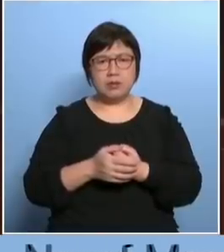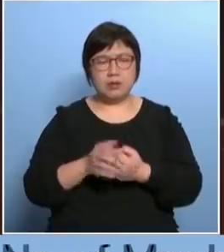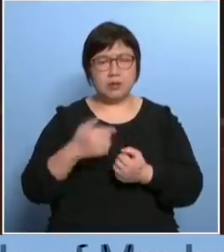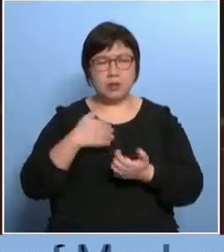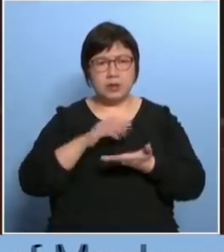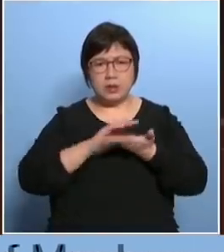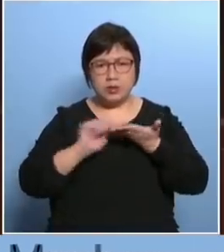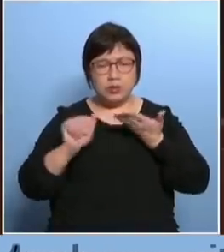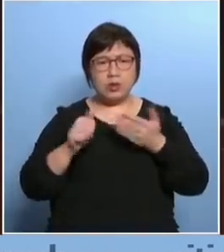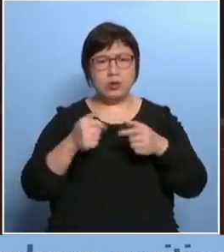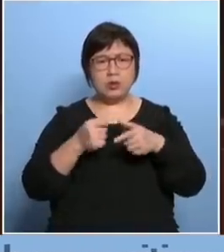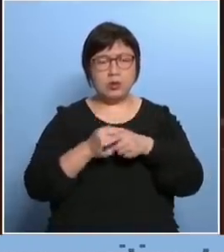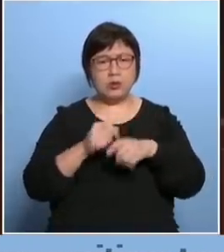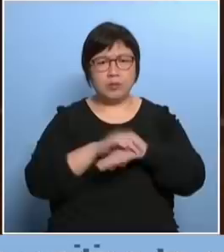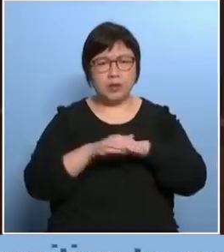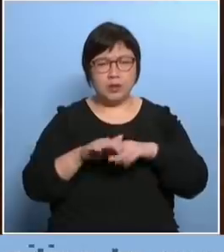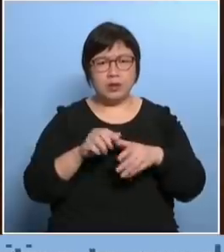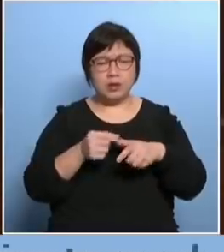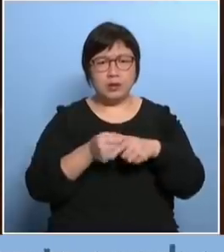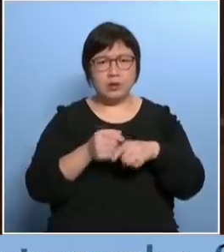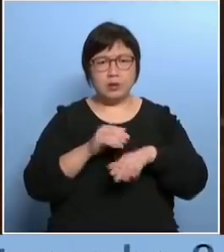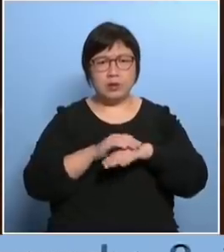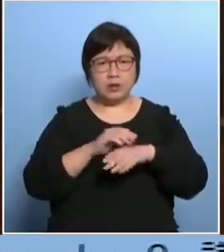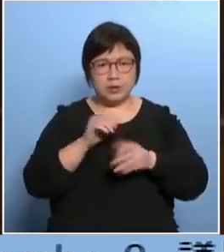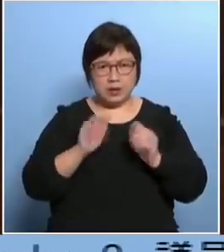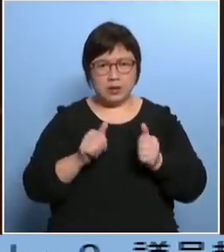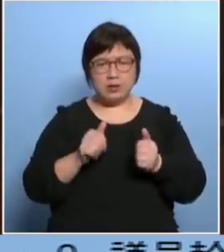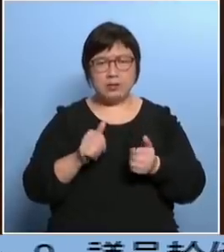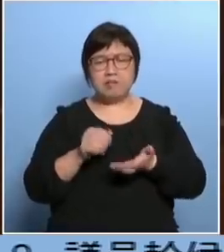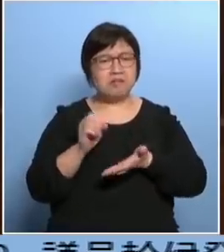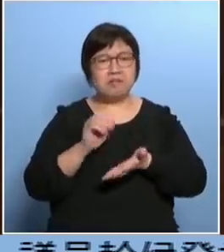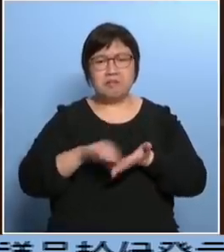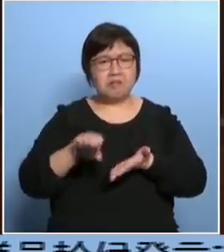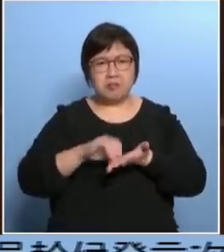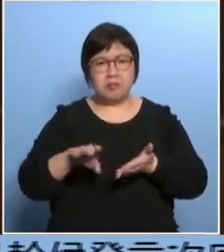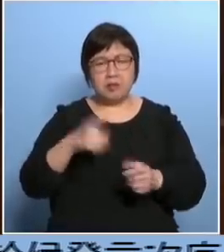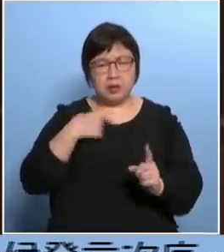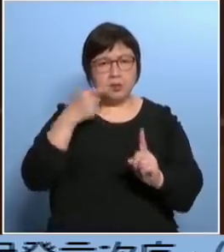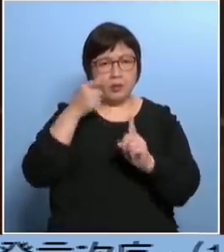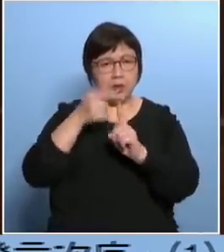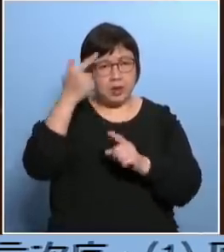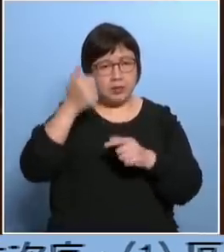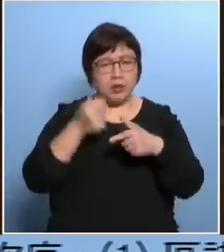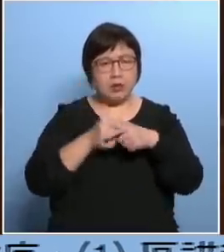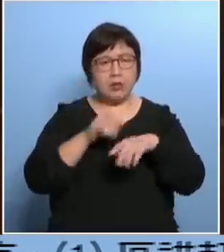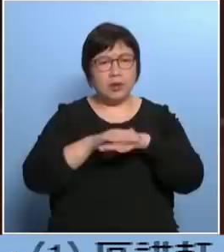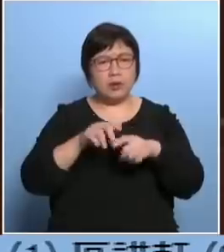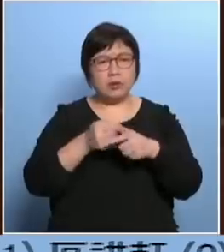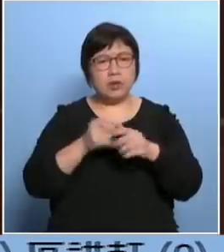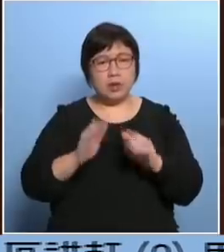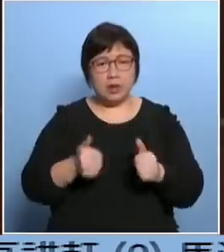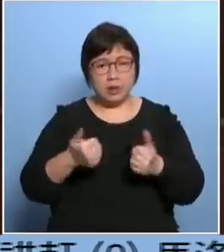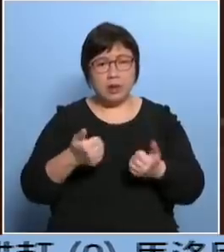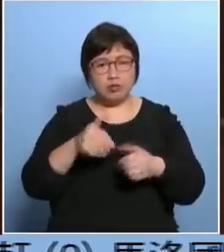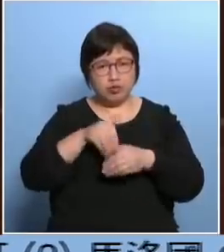一个公平公正的选举为什么我们希望整个目标都是希望有一个公平公正的选举但是你看到最近